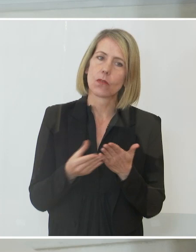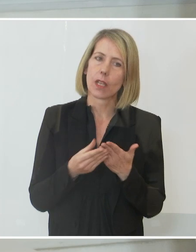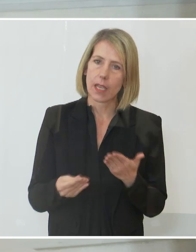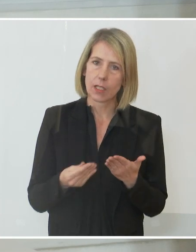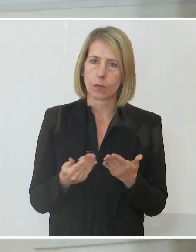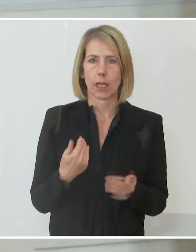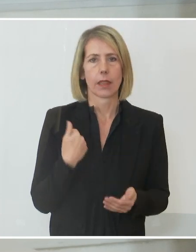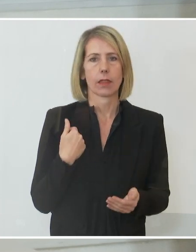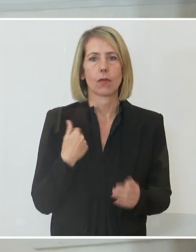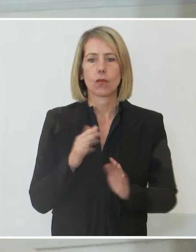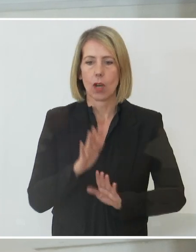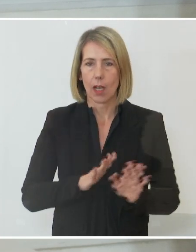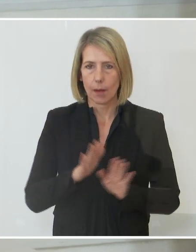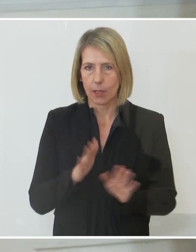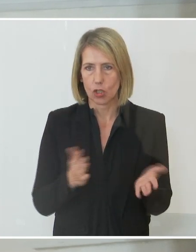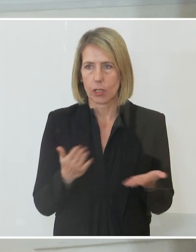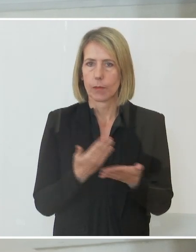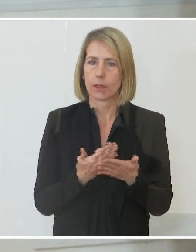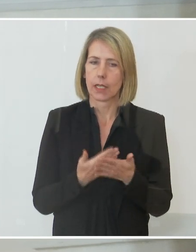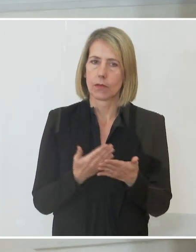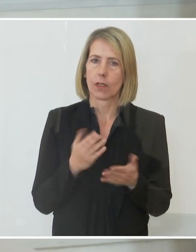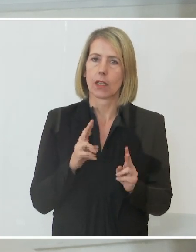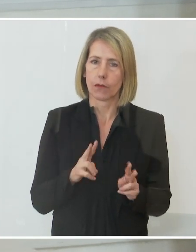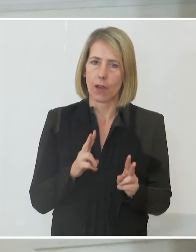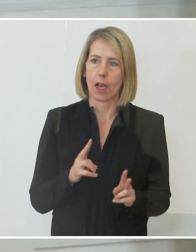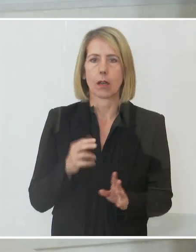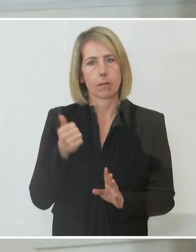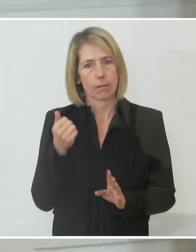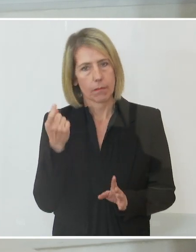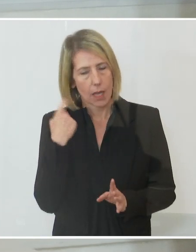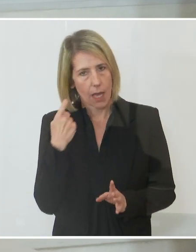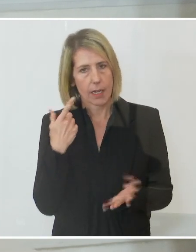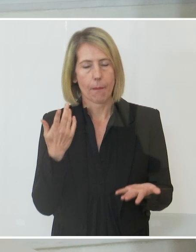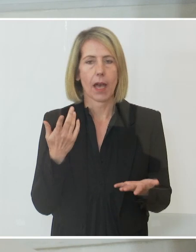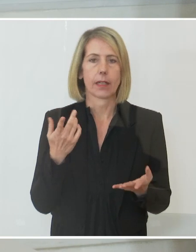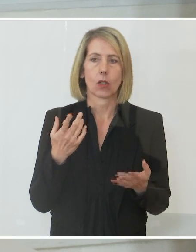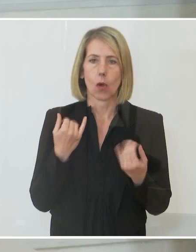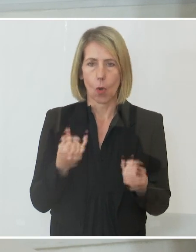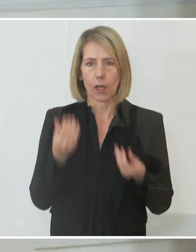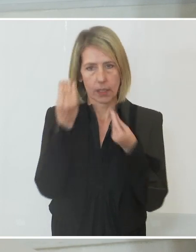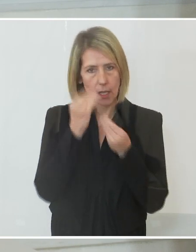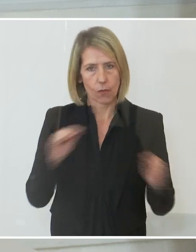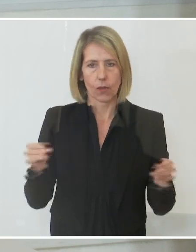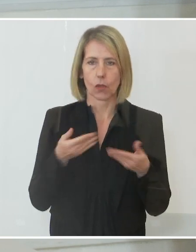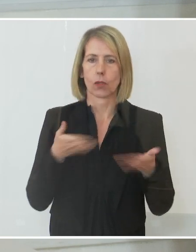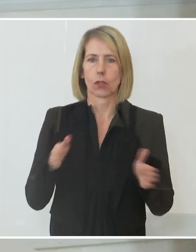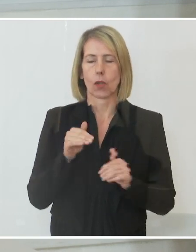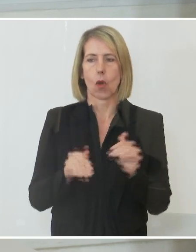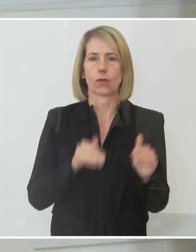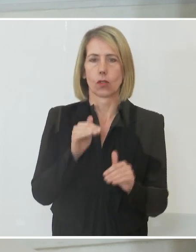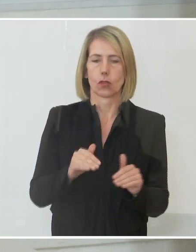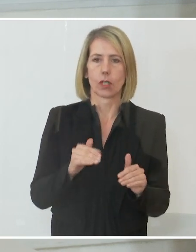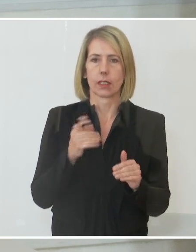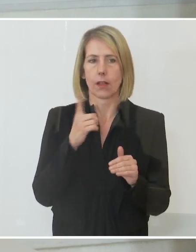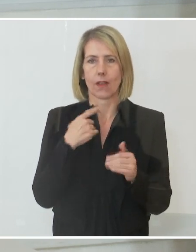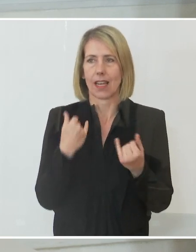uns vorher abgestimmt haben, daher tatsächlich einhellig der Meinung, dass die heute verkündeten Öffnungsschritte aufgrund der der